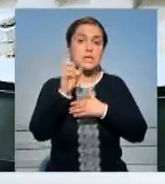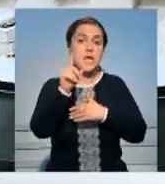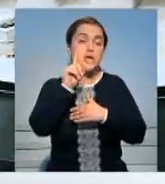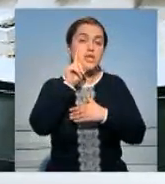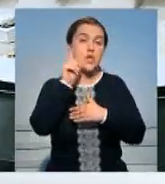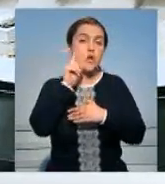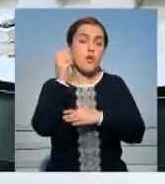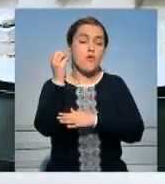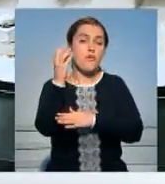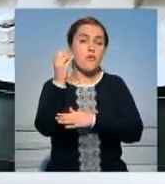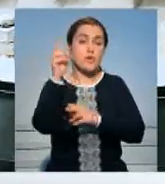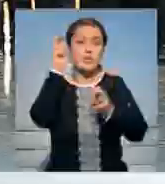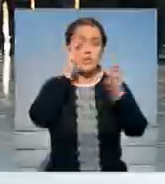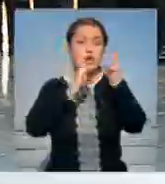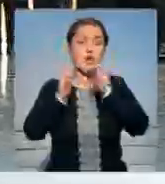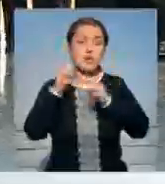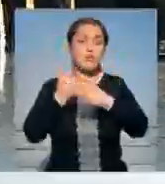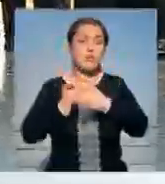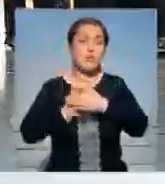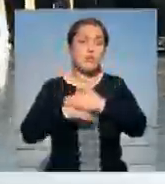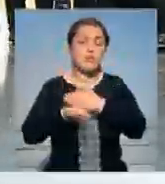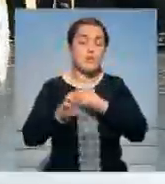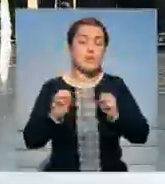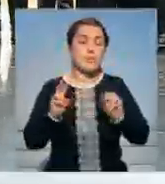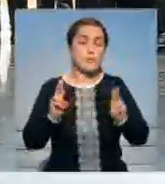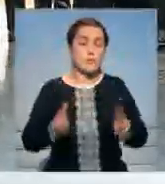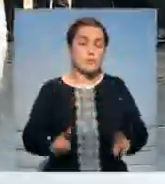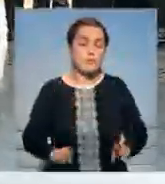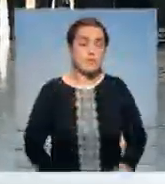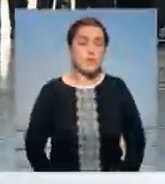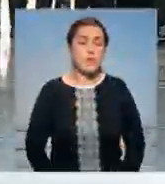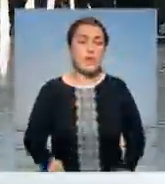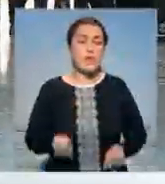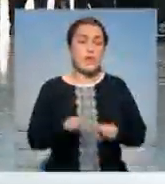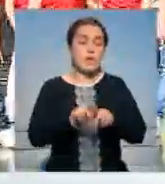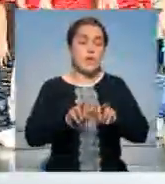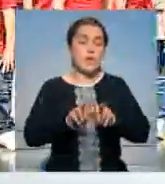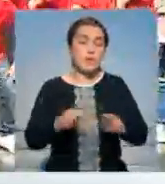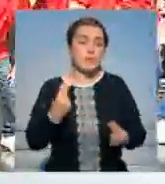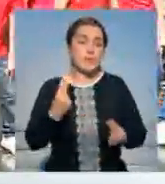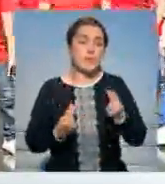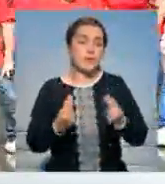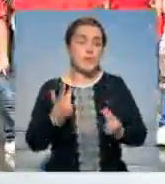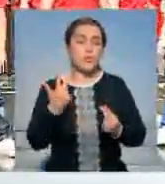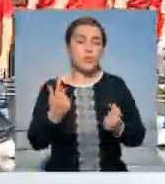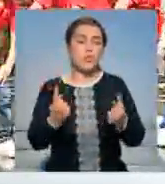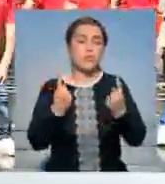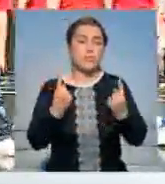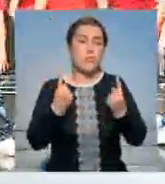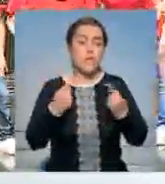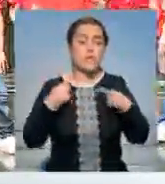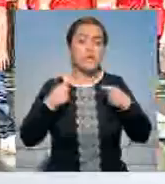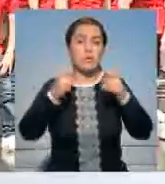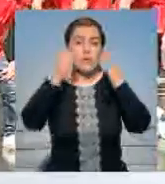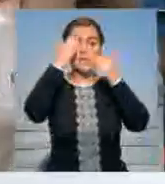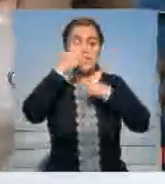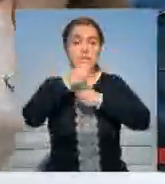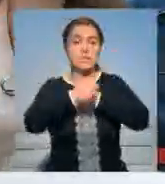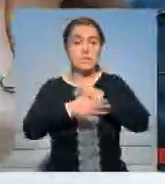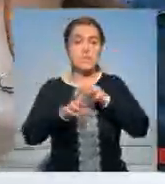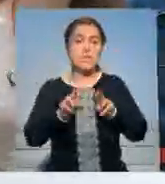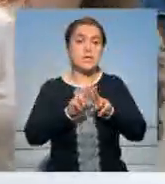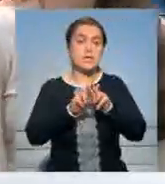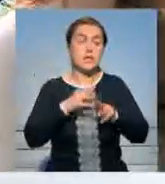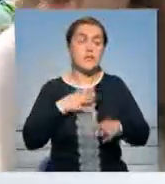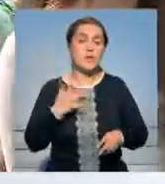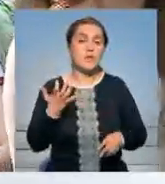цвета, искать аварийный выход. Такая хвост-игра прошла еще в трех крупных торгово-развлекательных центрах столицы. Всего в акции приняли участие около 500